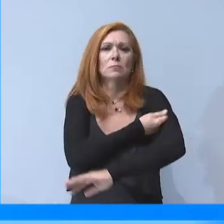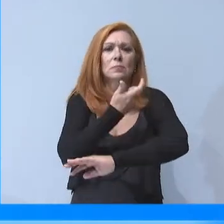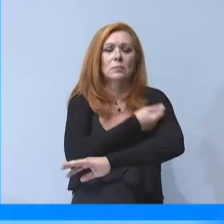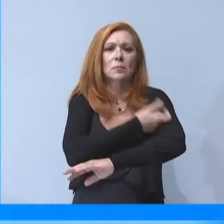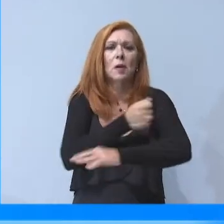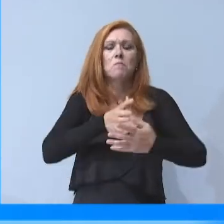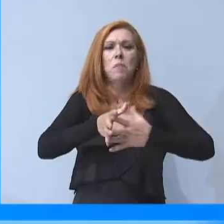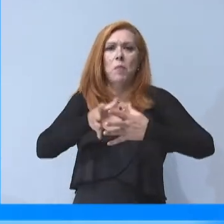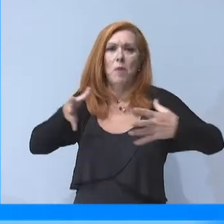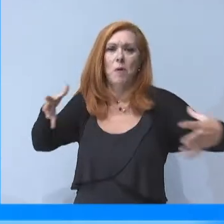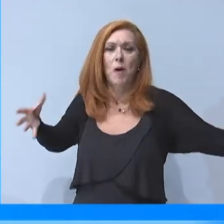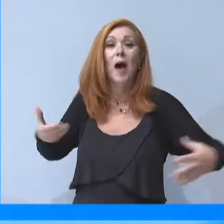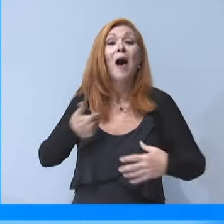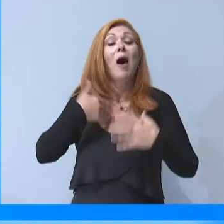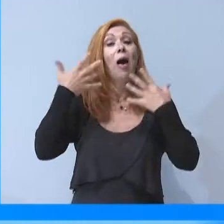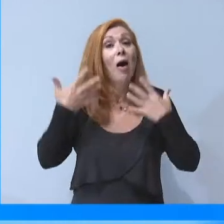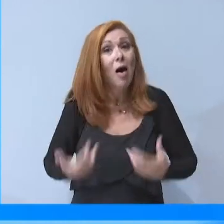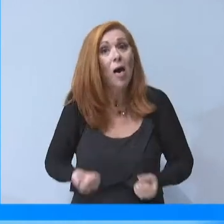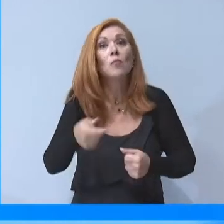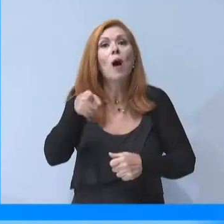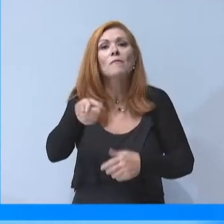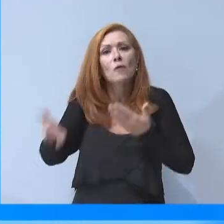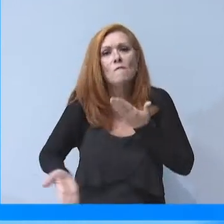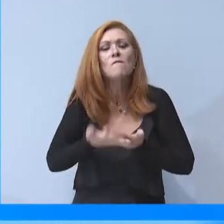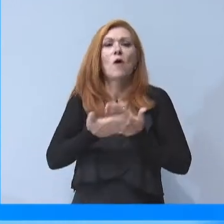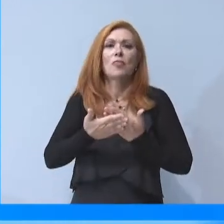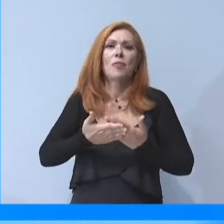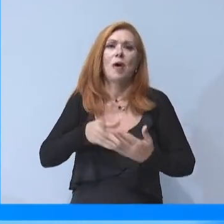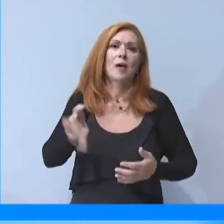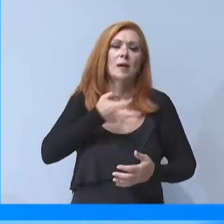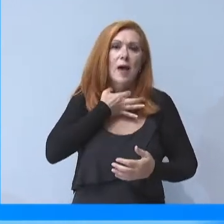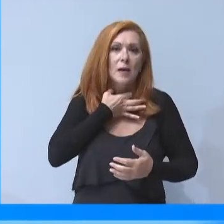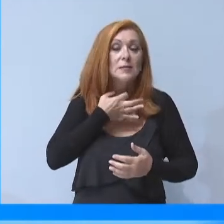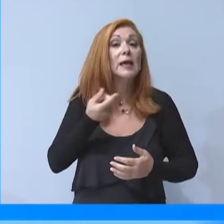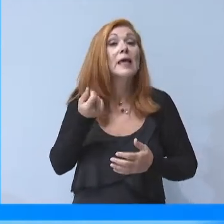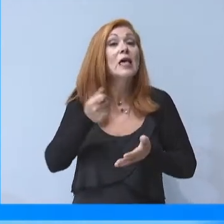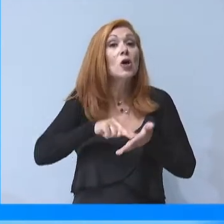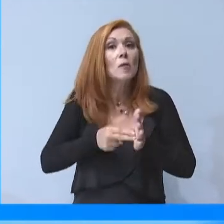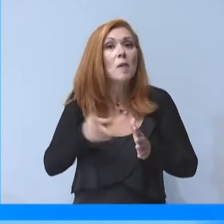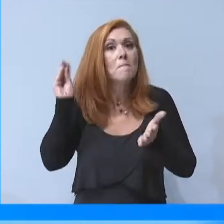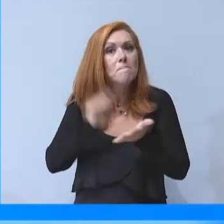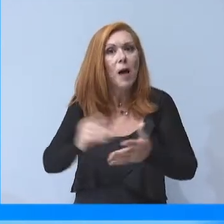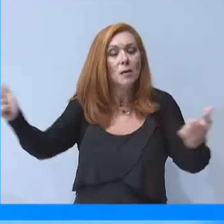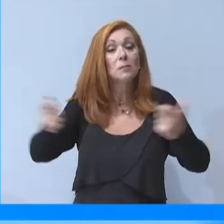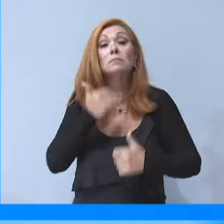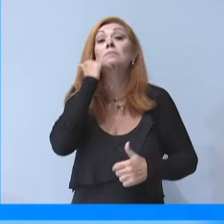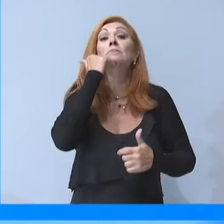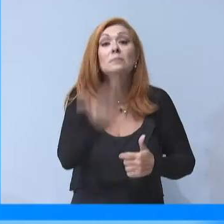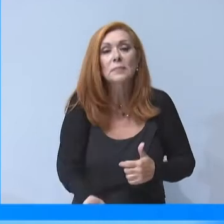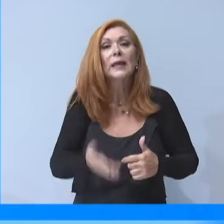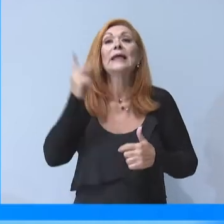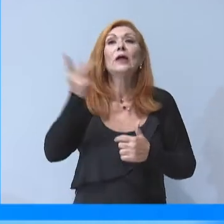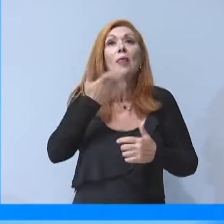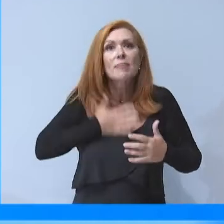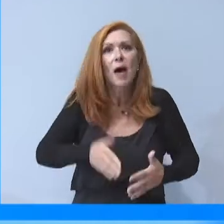Έχουμε το όπλο που χρειάζεται και οφείλουμε να το χρησιμοποιήσουμε. Η οικονομία δεν μπορεί να ξανακλείσει και η κοινωνία ζητά να μείνει